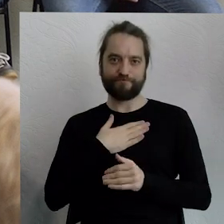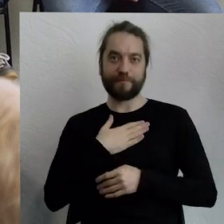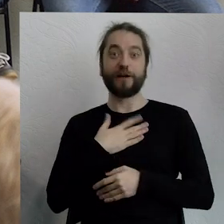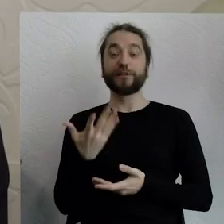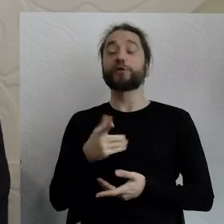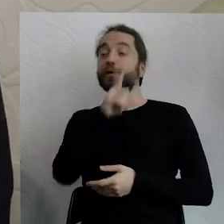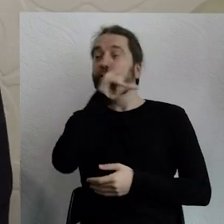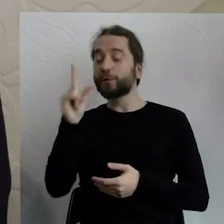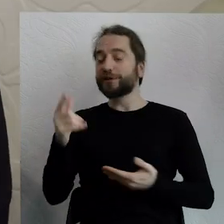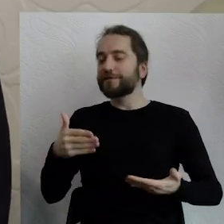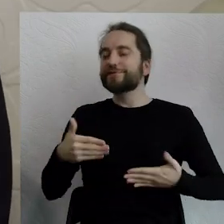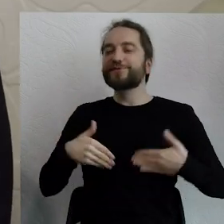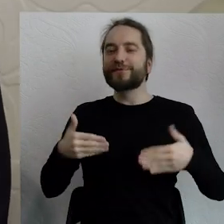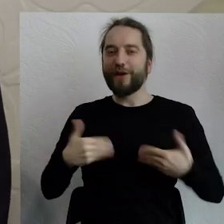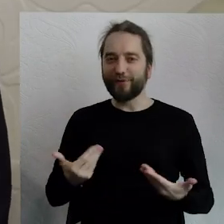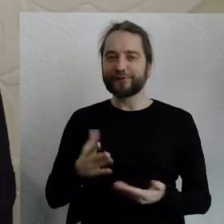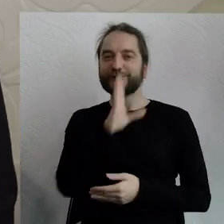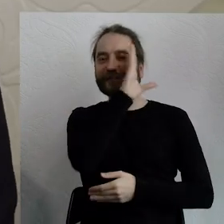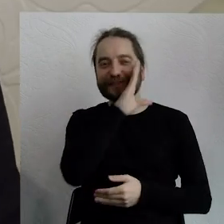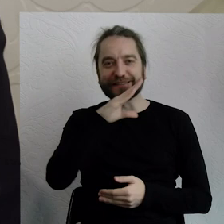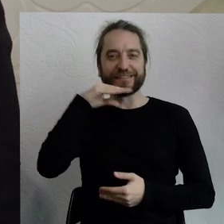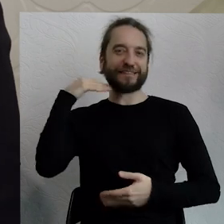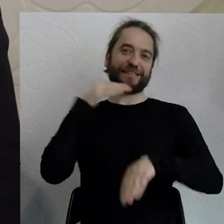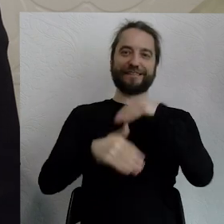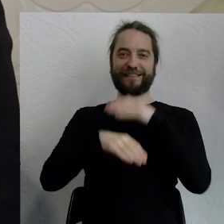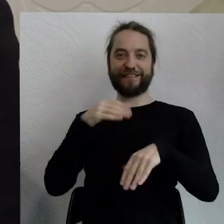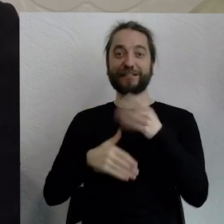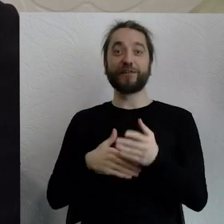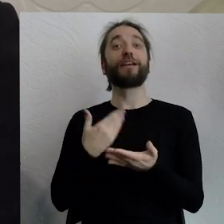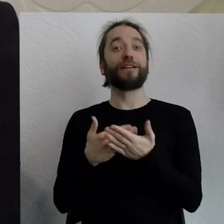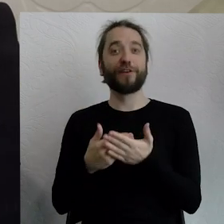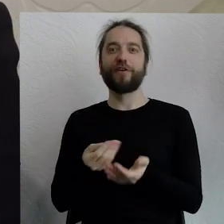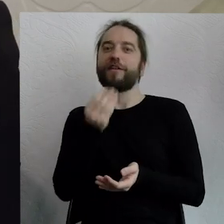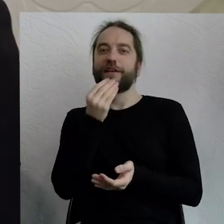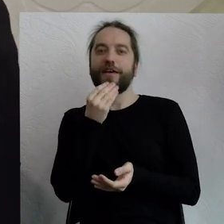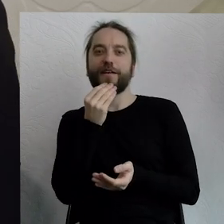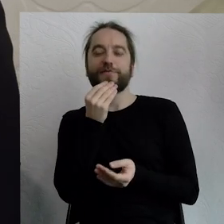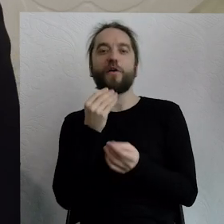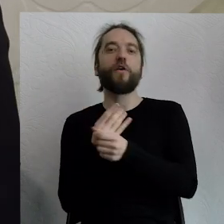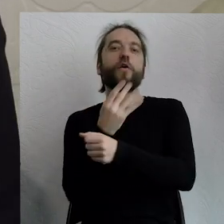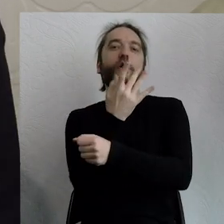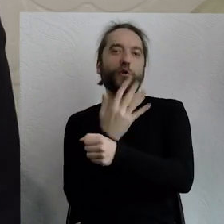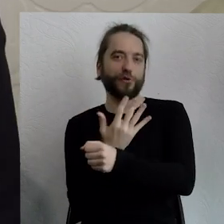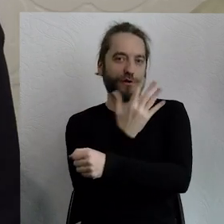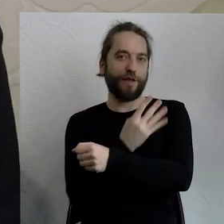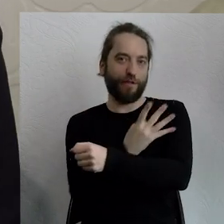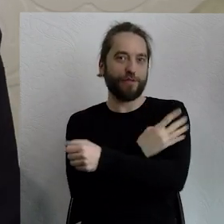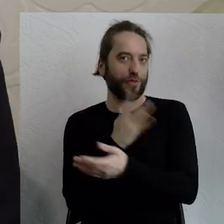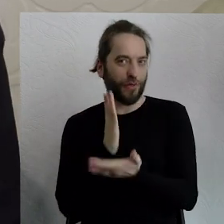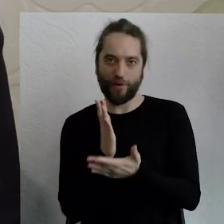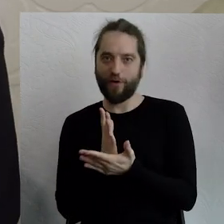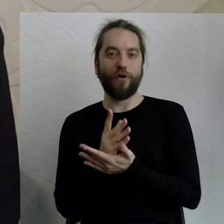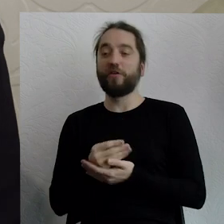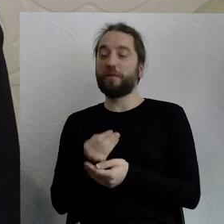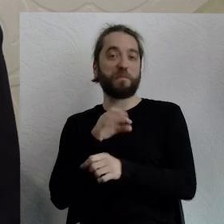zdrowsi, są dużo szczęśliwsi, bo odkąd przeszli na dietę roślinną, odkąd mają troszkę więcej ruchu i znacznie więcej wypoczynku, bo tylko dwa razy w tygodniu